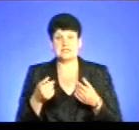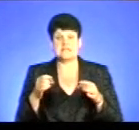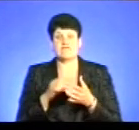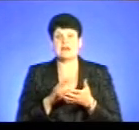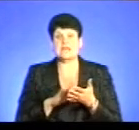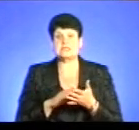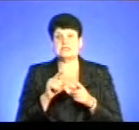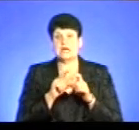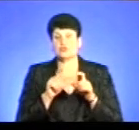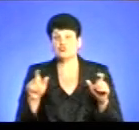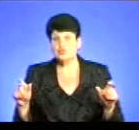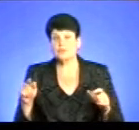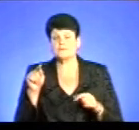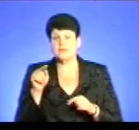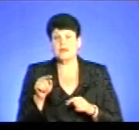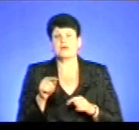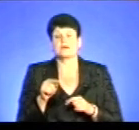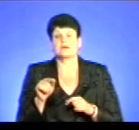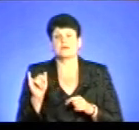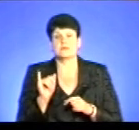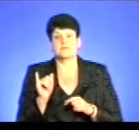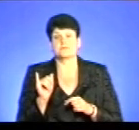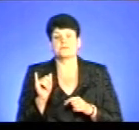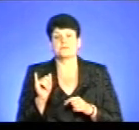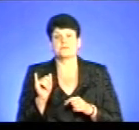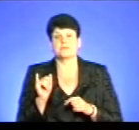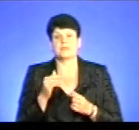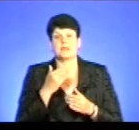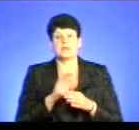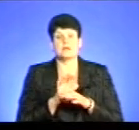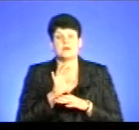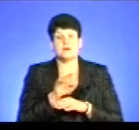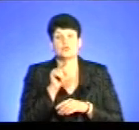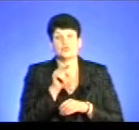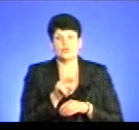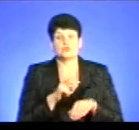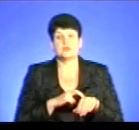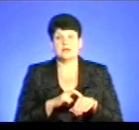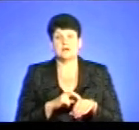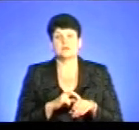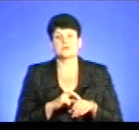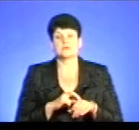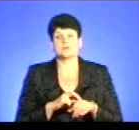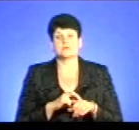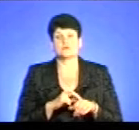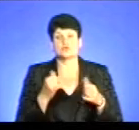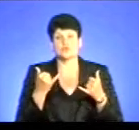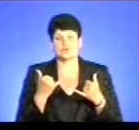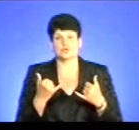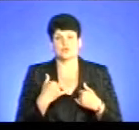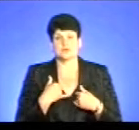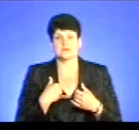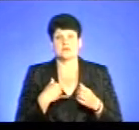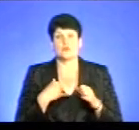вже тоді, відповідно, направляється пацієнт до того лікаря, до якого це є. Сьогодні в нас на рівні